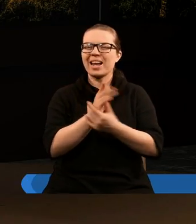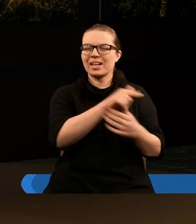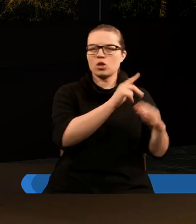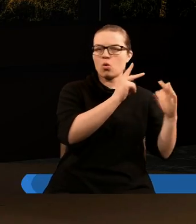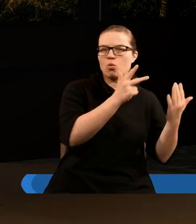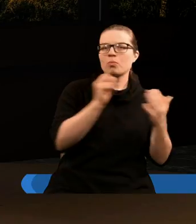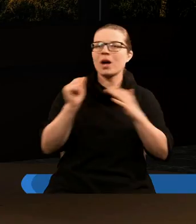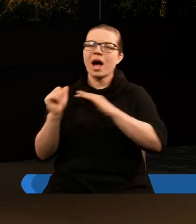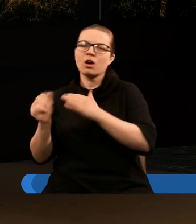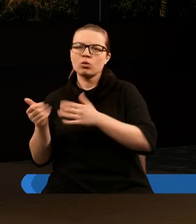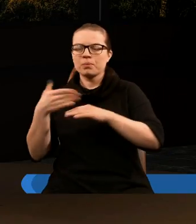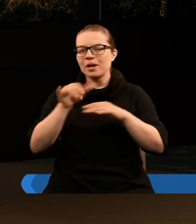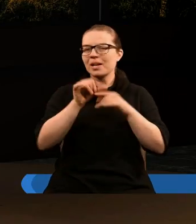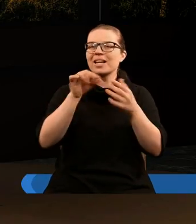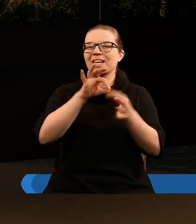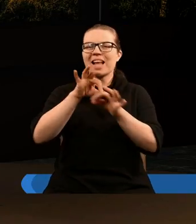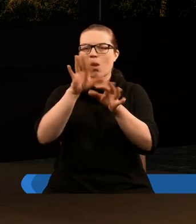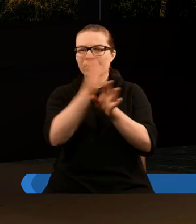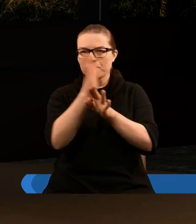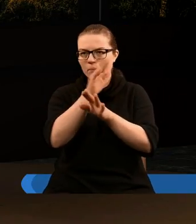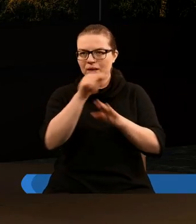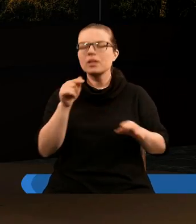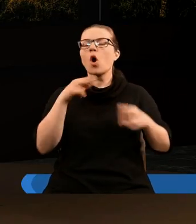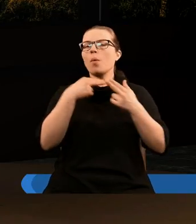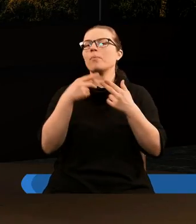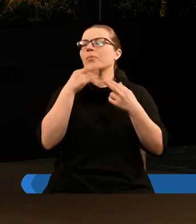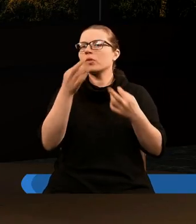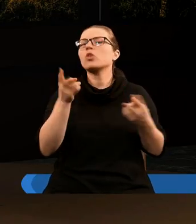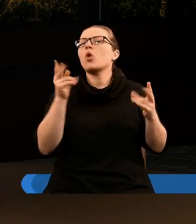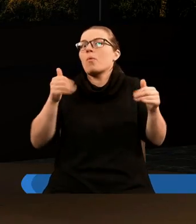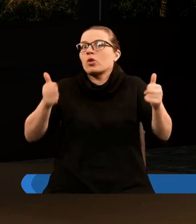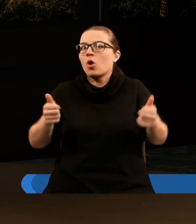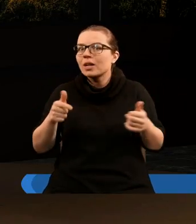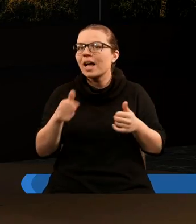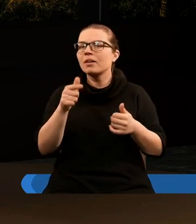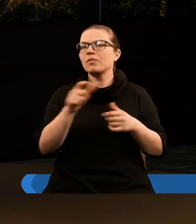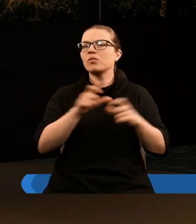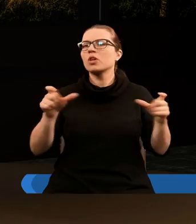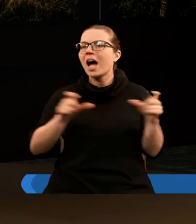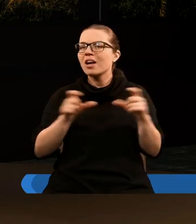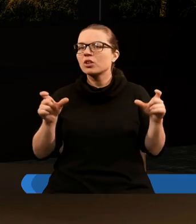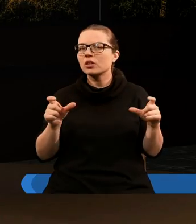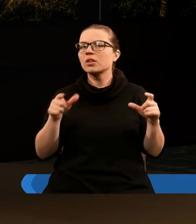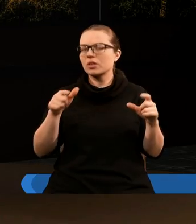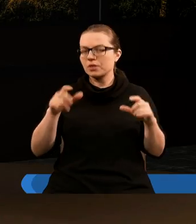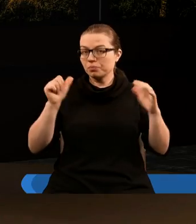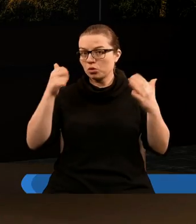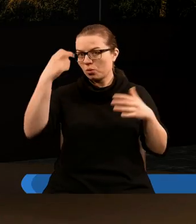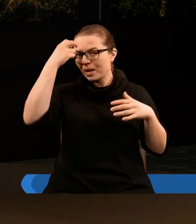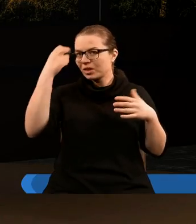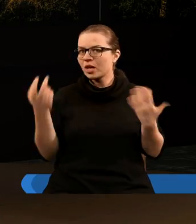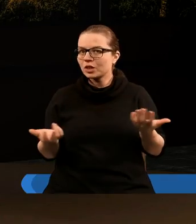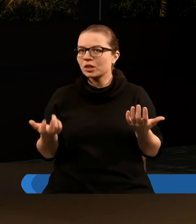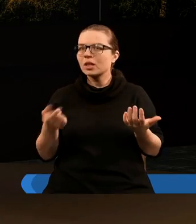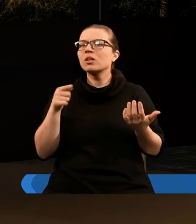dwoma rozdziałami. Jednocześnie odpowiada właśnie na to pytanie. Kto może się ostać podczas czasu szóstej pieczęci?